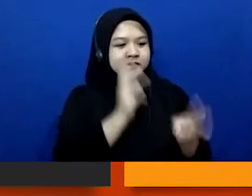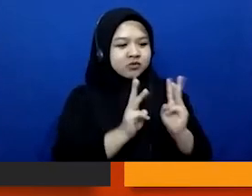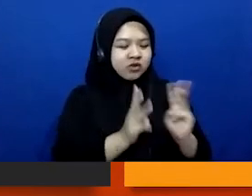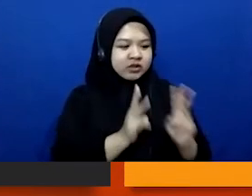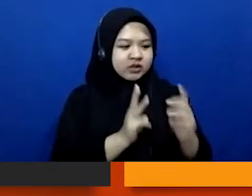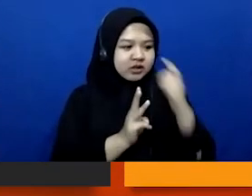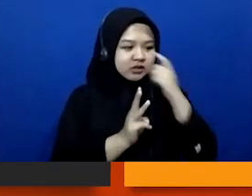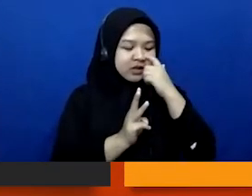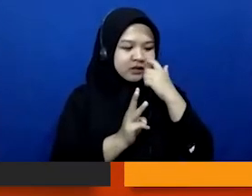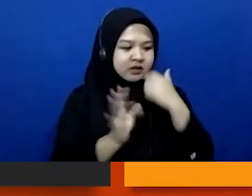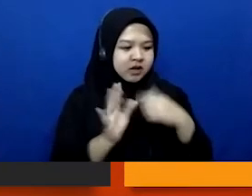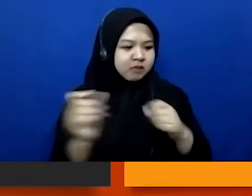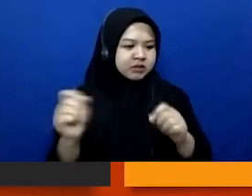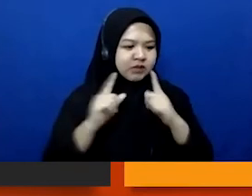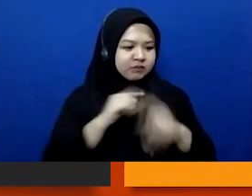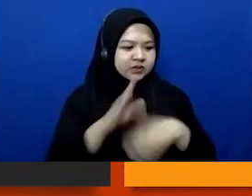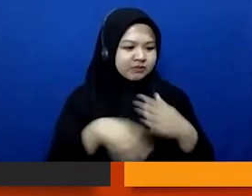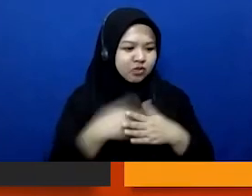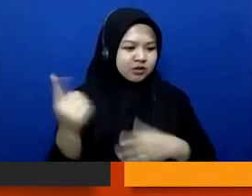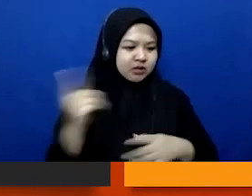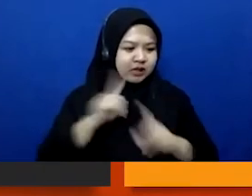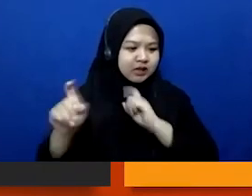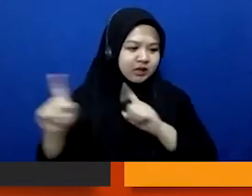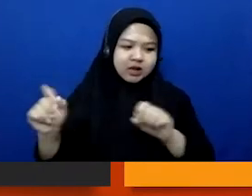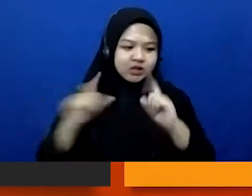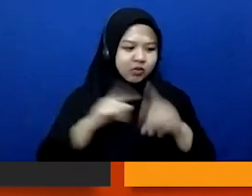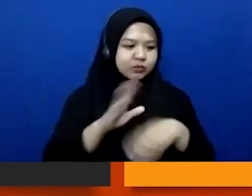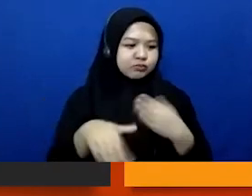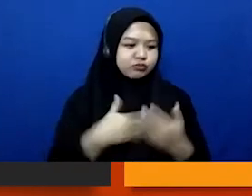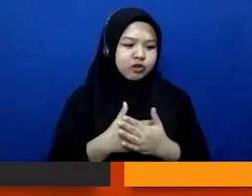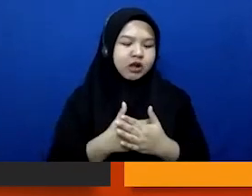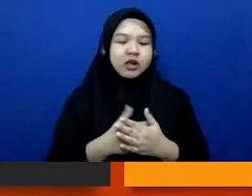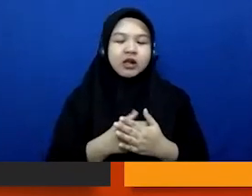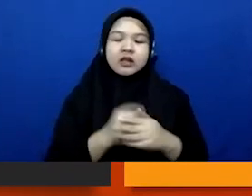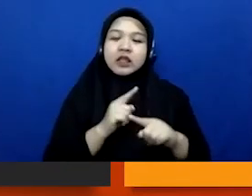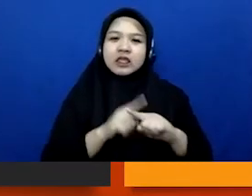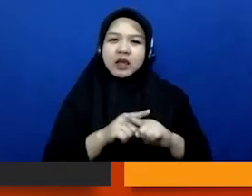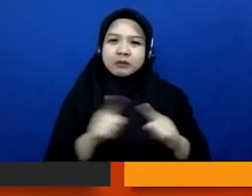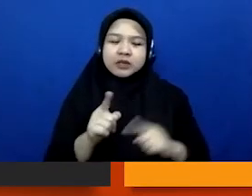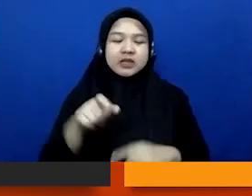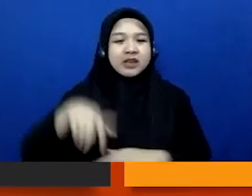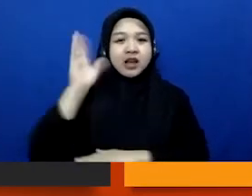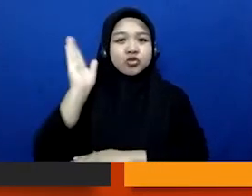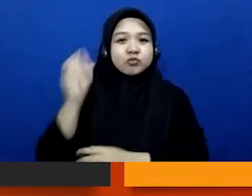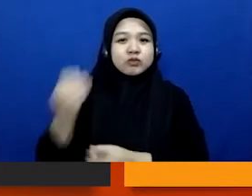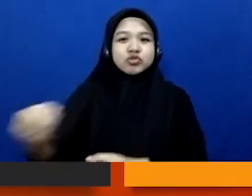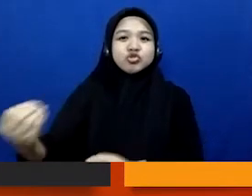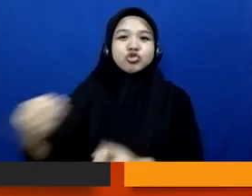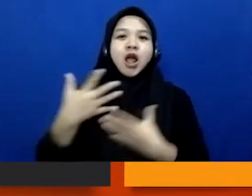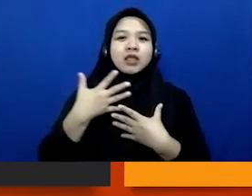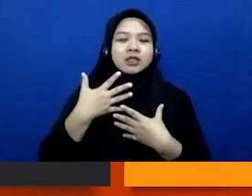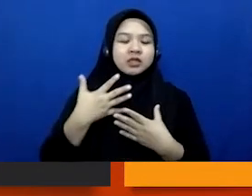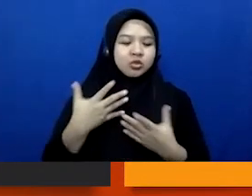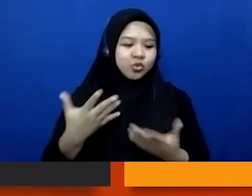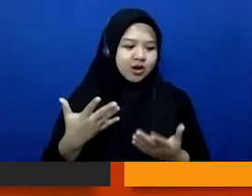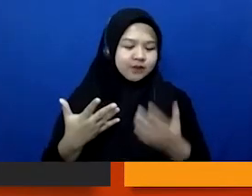menjawab semua pertanyaan tapi istilahnya justru narasumbernya curhat nah ini